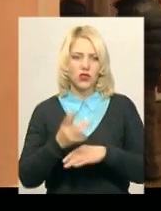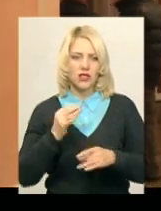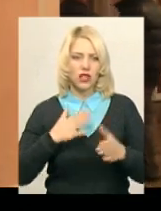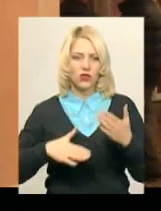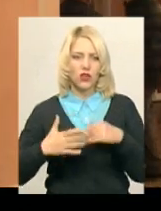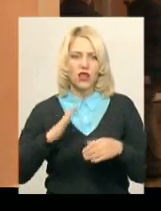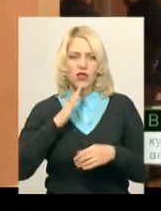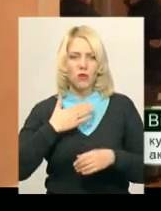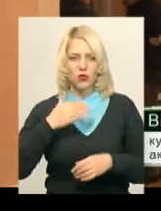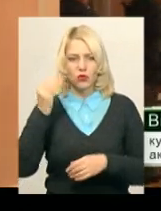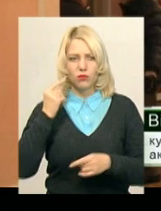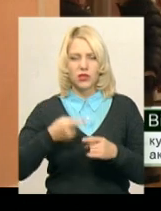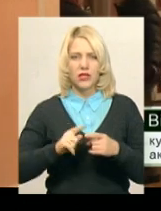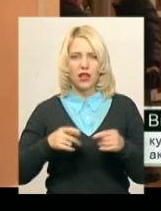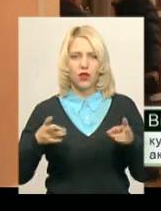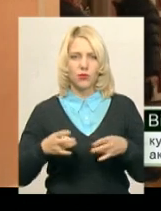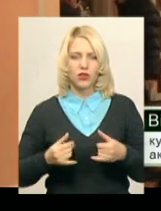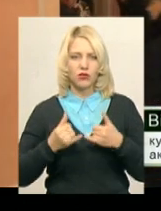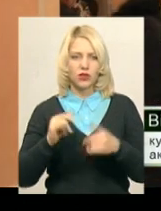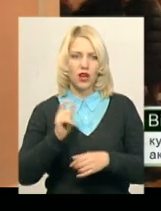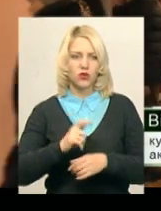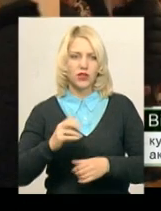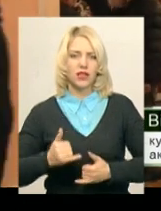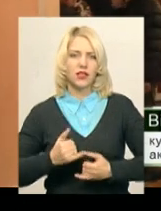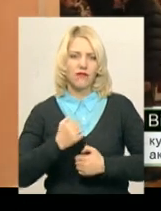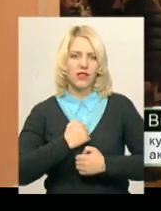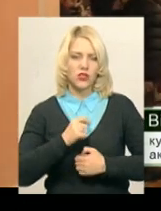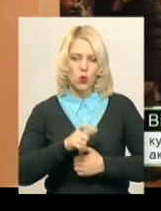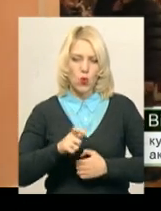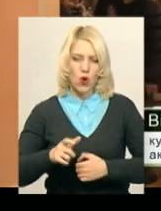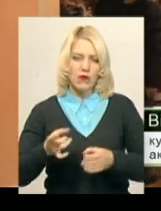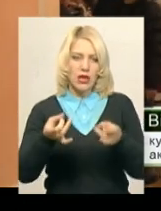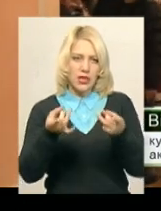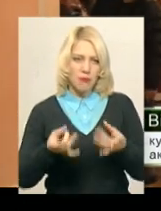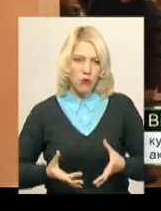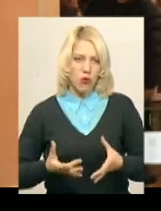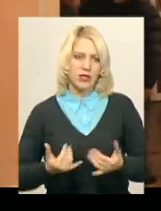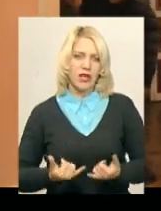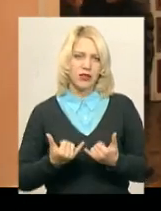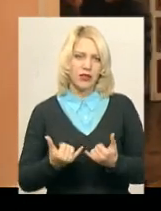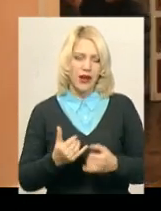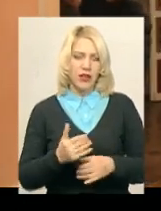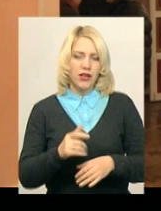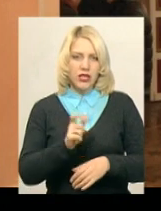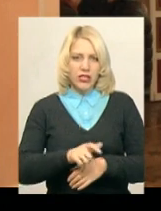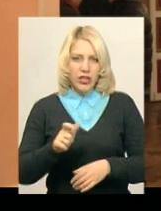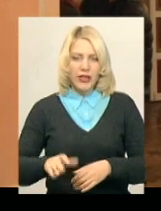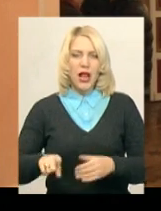це зараз дуже необхідно для людей, для військових або навіть просто для жителів